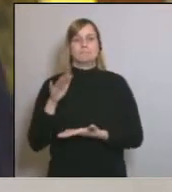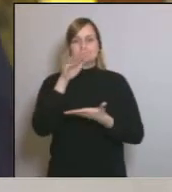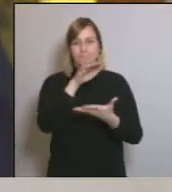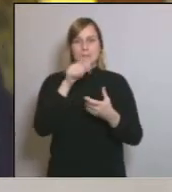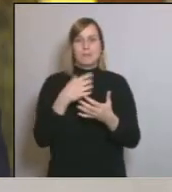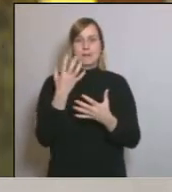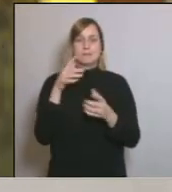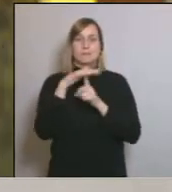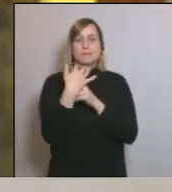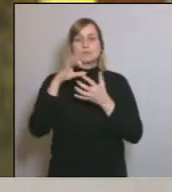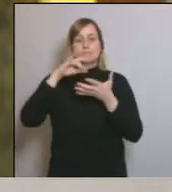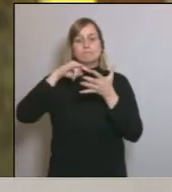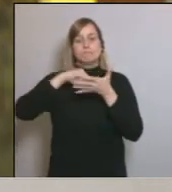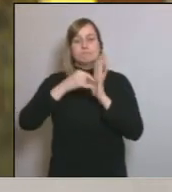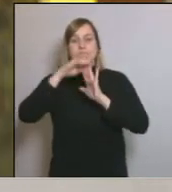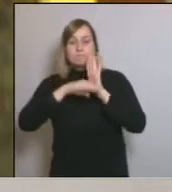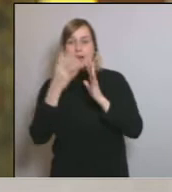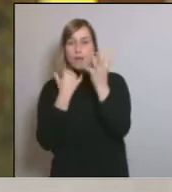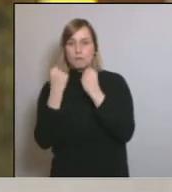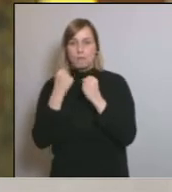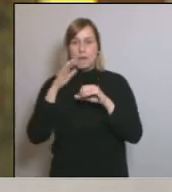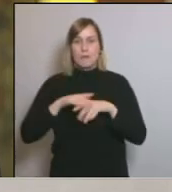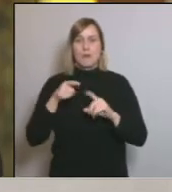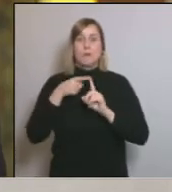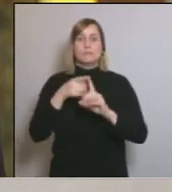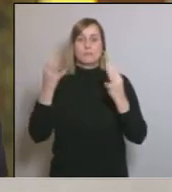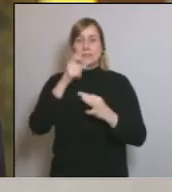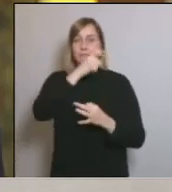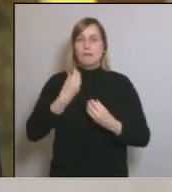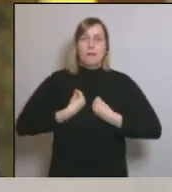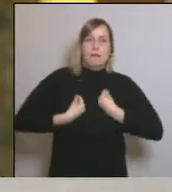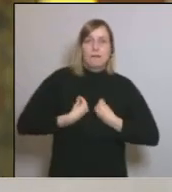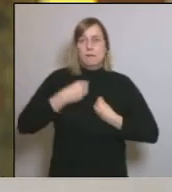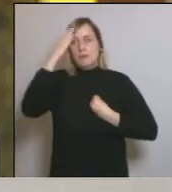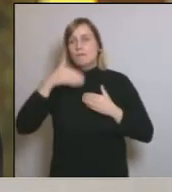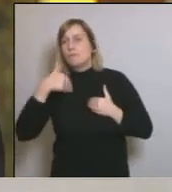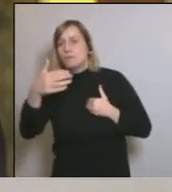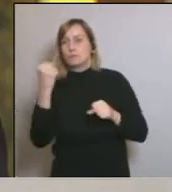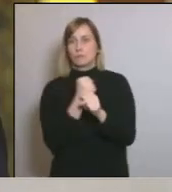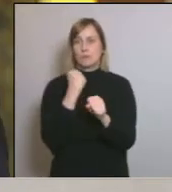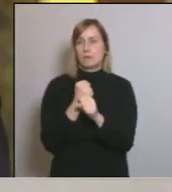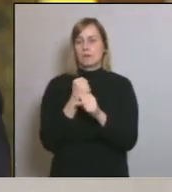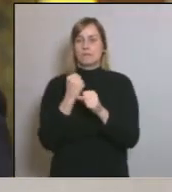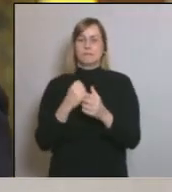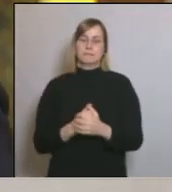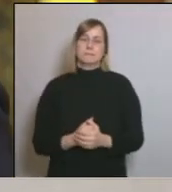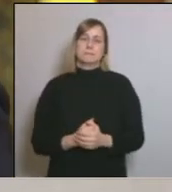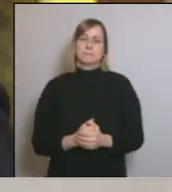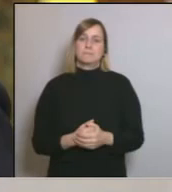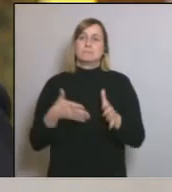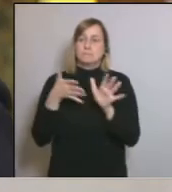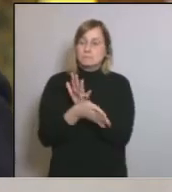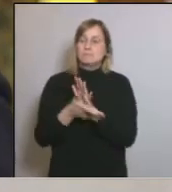faci que ningú hagi d'estar angoixat pensant pel seu futur laboral i per això